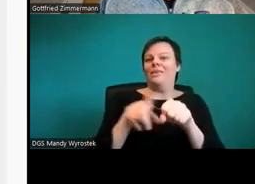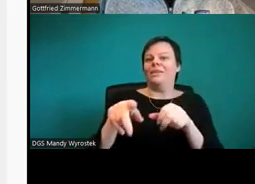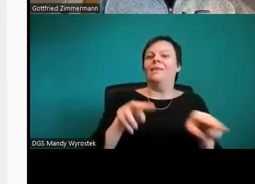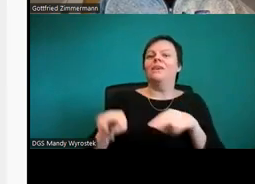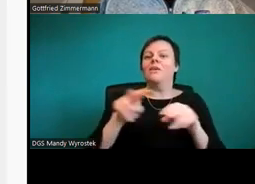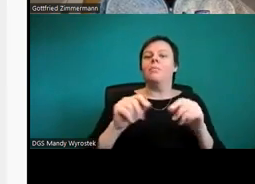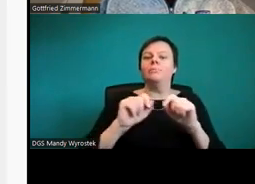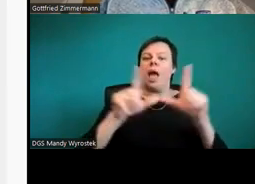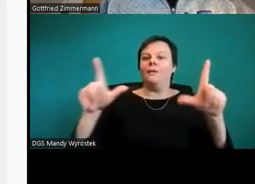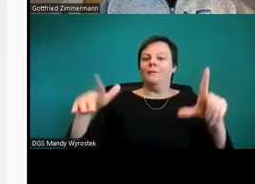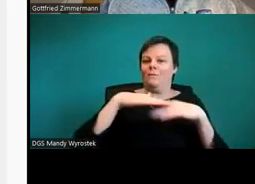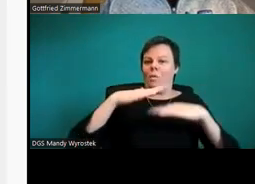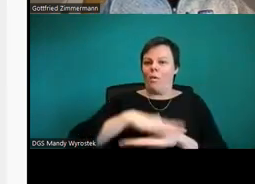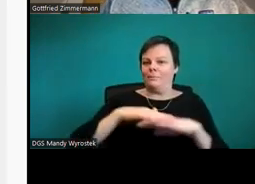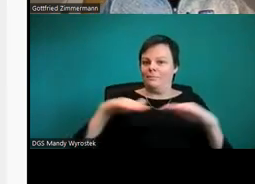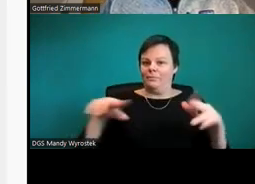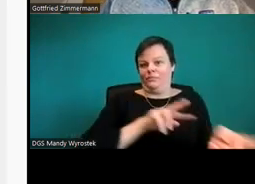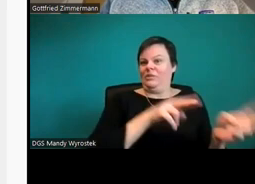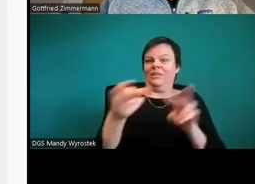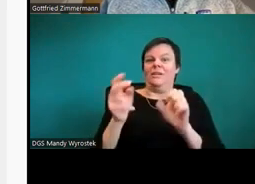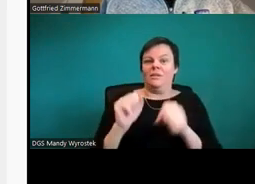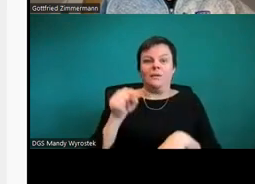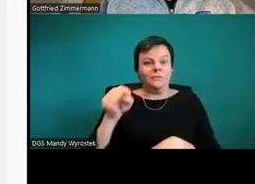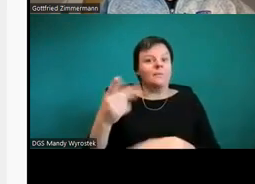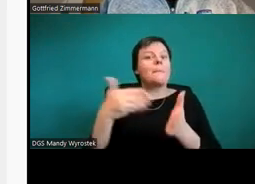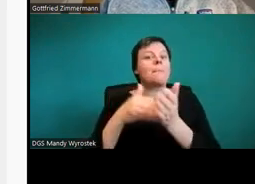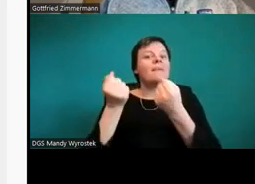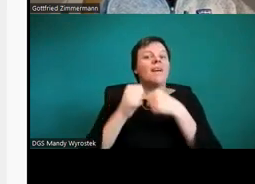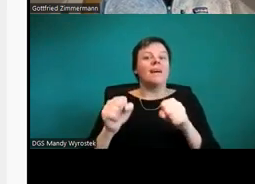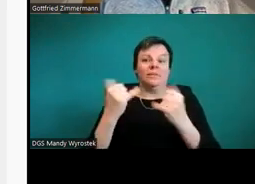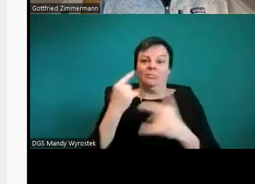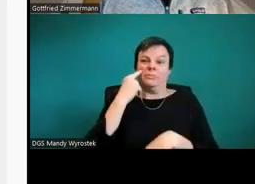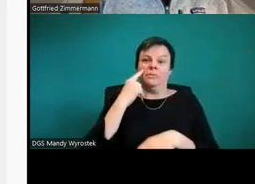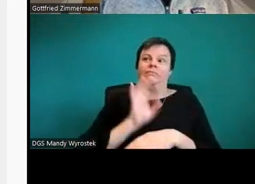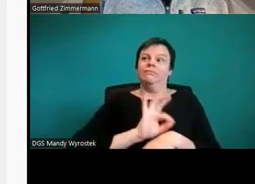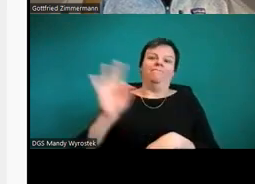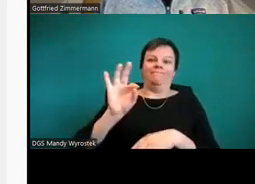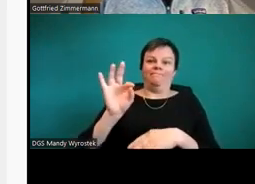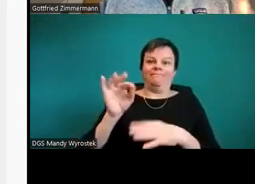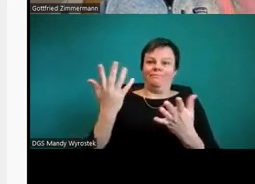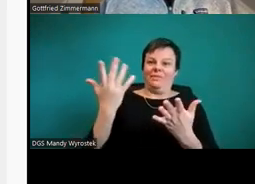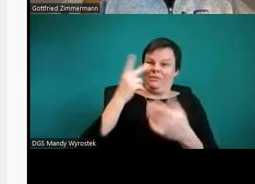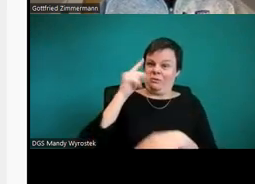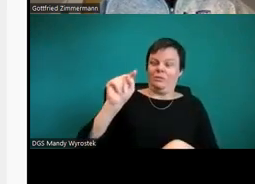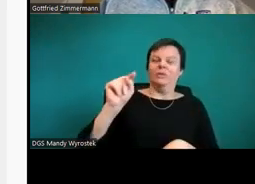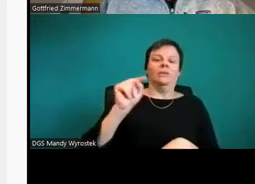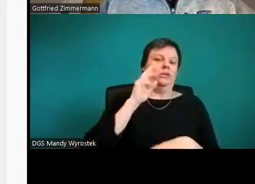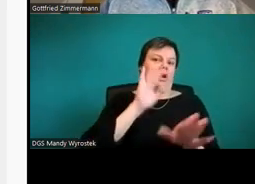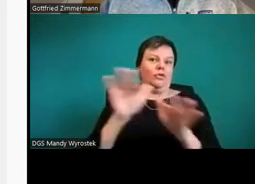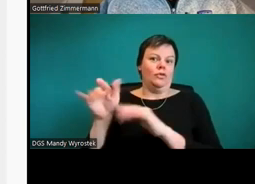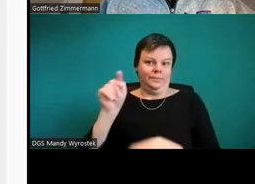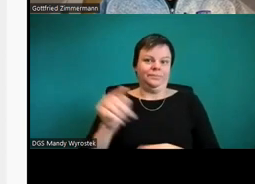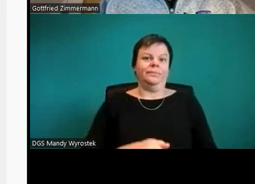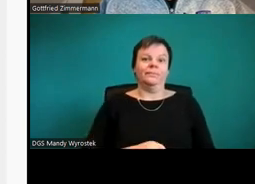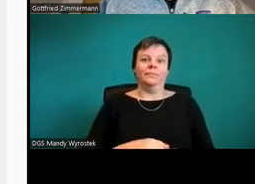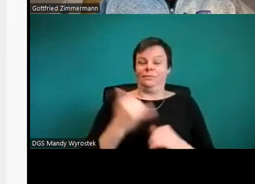Und jetzt Tabellen. Also ich mache mir eine neue Folie, nennt die